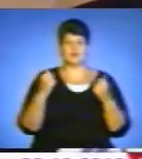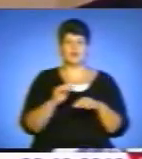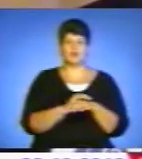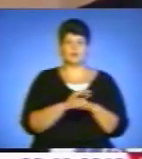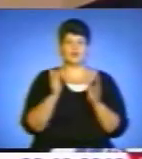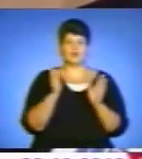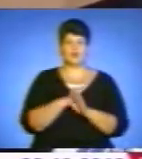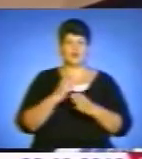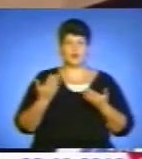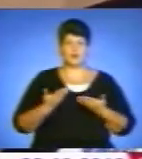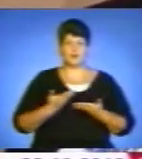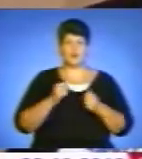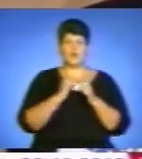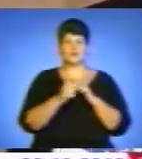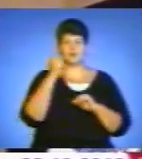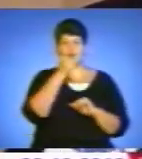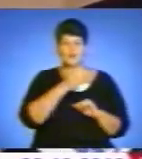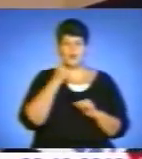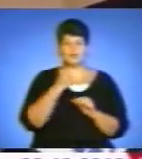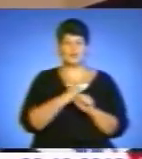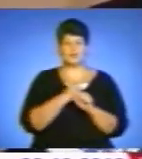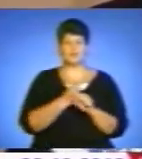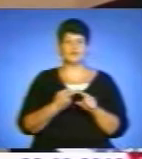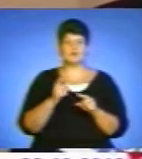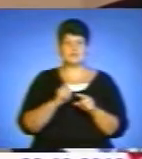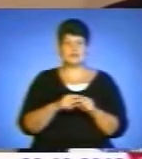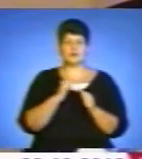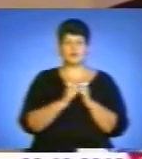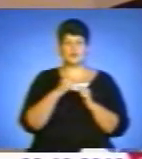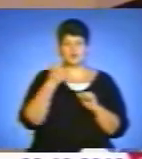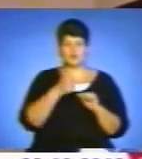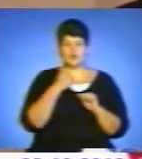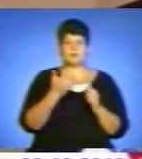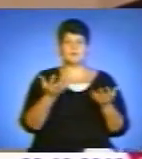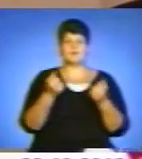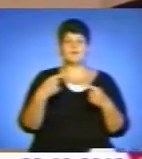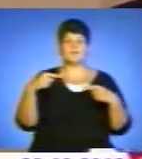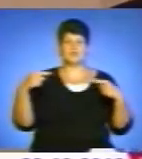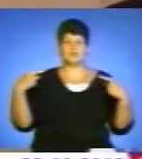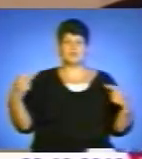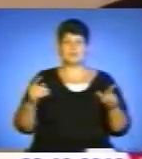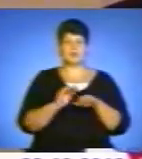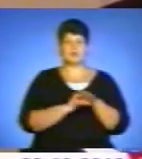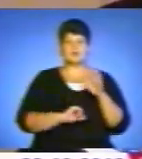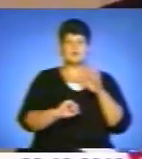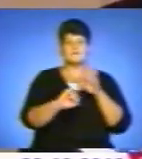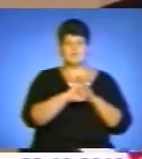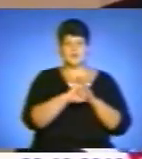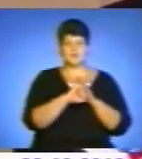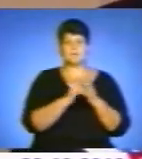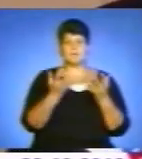Ми робимо такі речі щороку, але крім того ВАТРА часто приймає участь і в інших благодійних фондах. Тобто ми